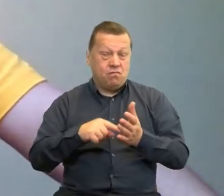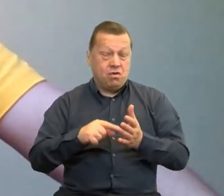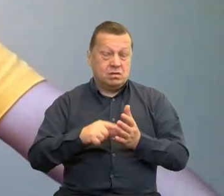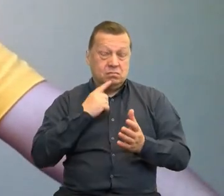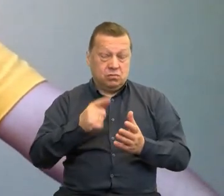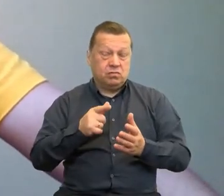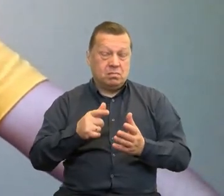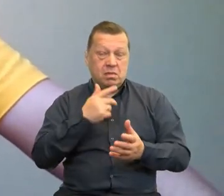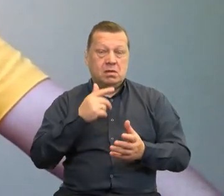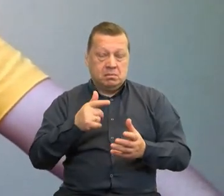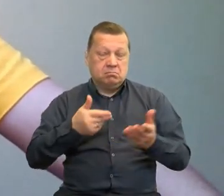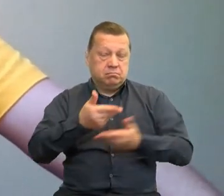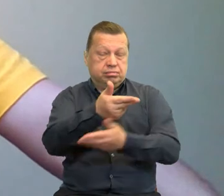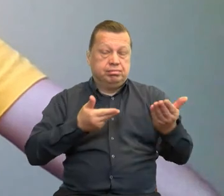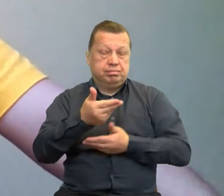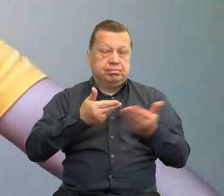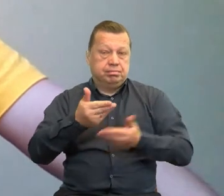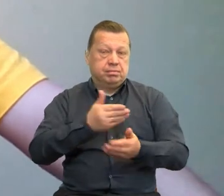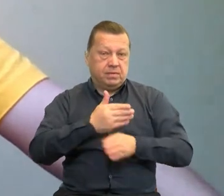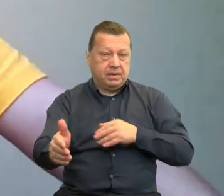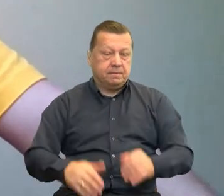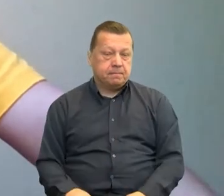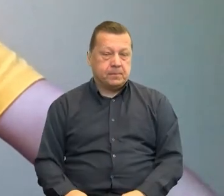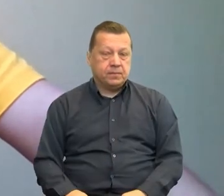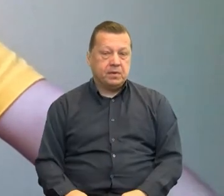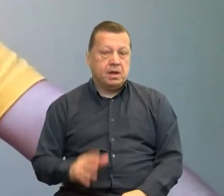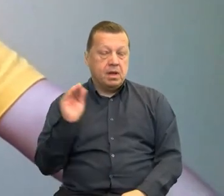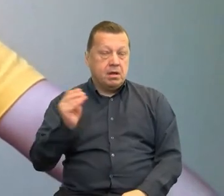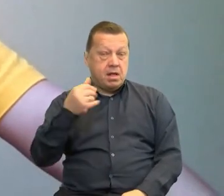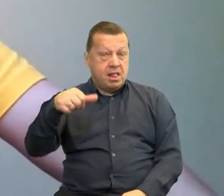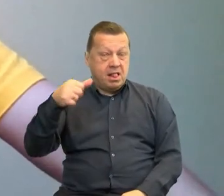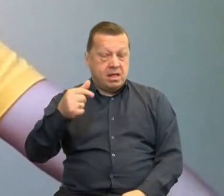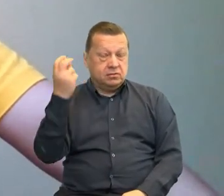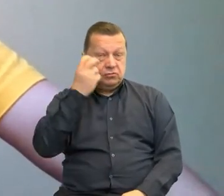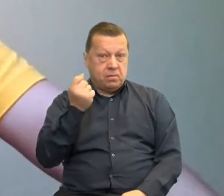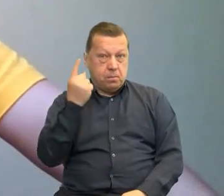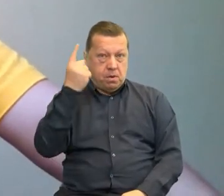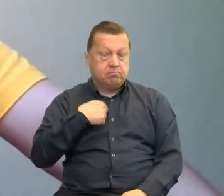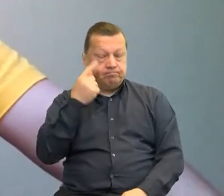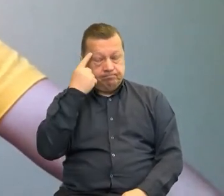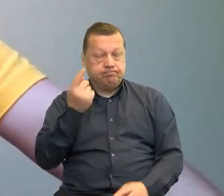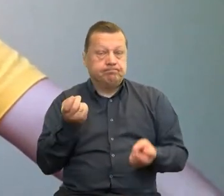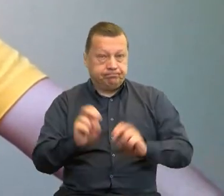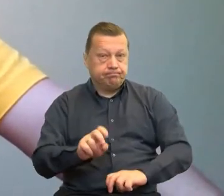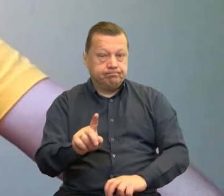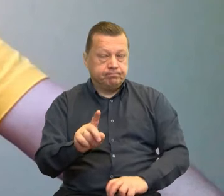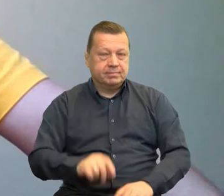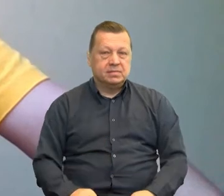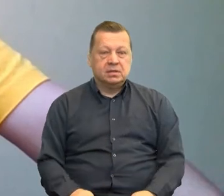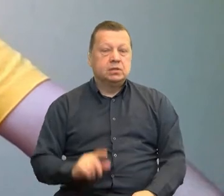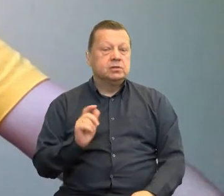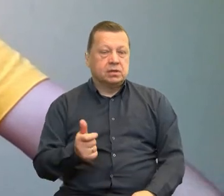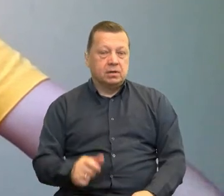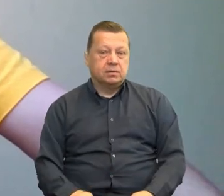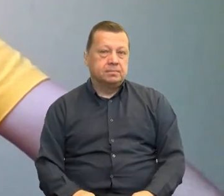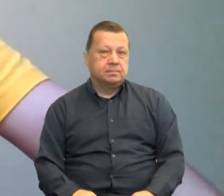chcemy rozwijać. Powiem tak, że w tym projekcie przyczelni wpadliśmy jeszcze na jeden ciekawy pomysł. To znaczy zaangażowaliśmy tam